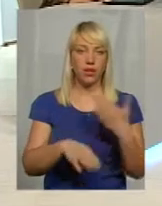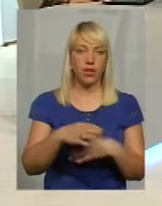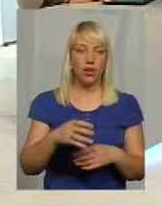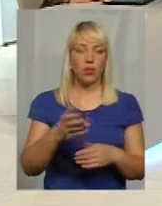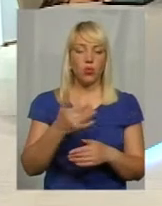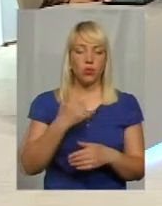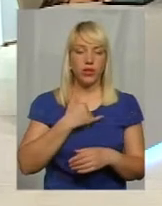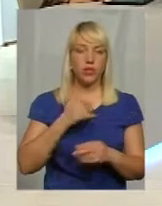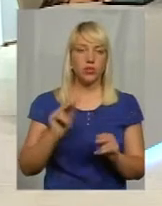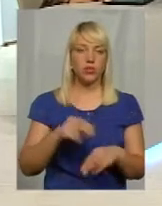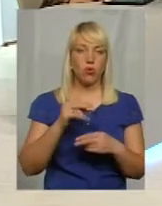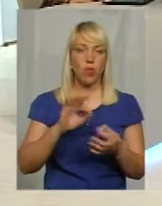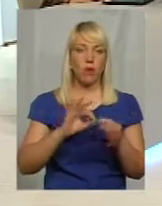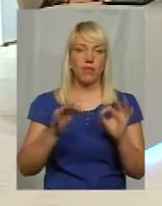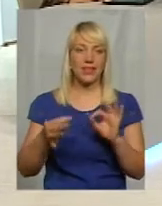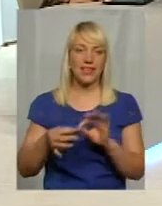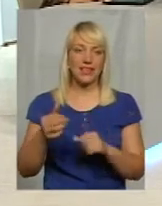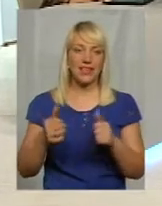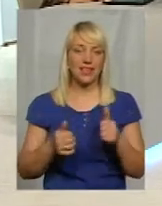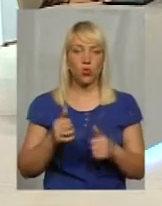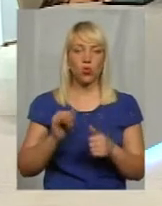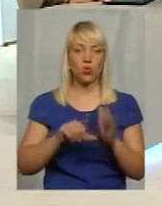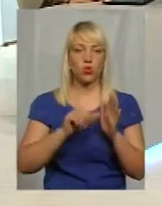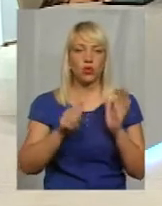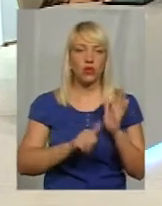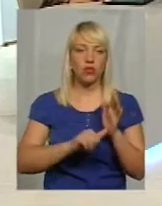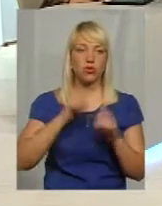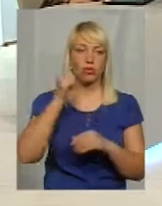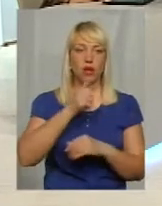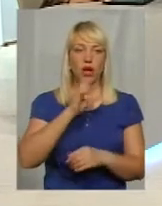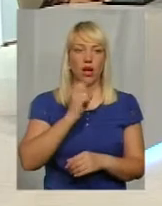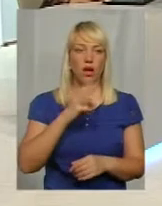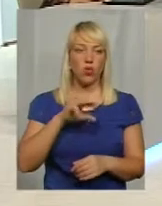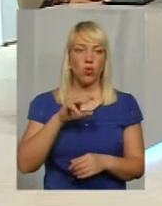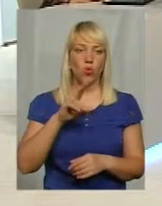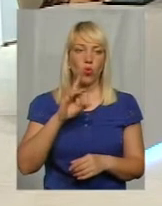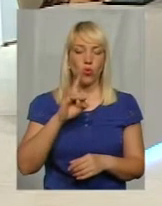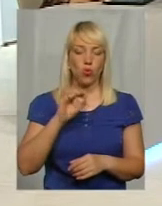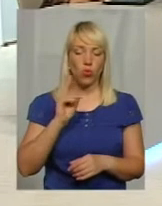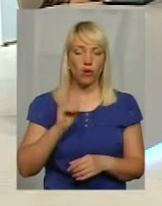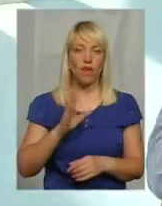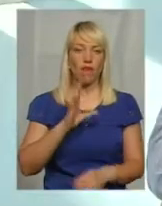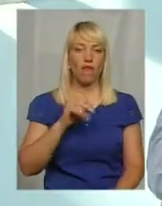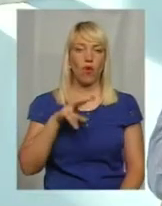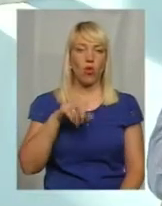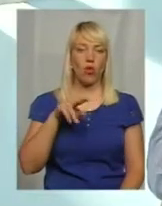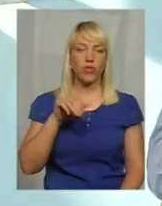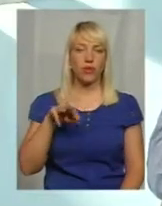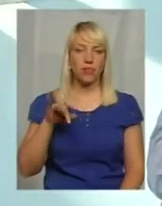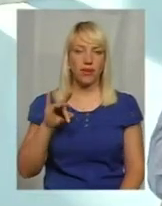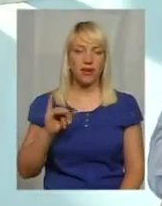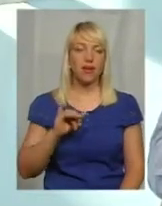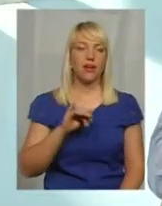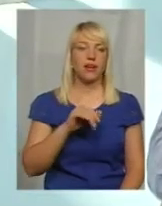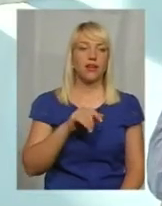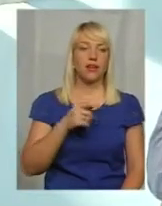чемпіонами Олімпійських ігор в 16-му році став Антонюк Володимир і Трушев Віталій з нашої області. В тому році –